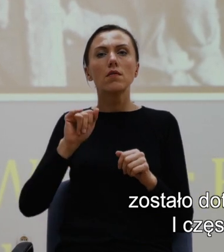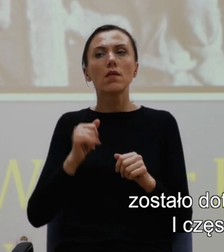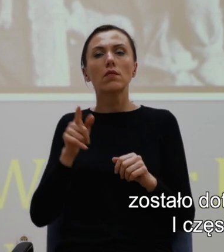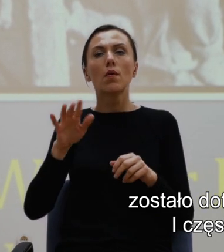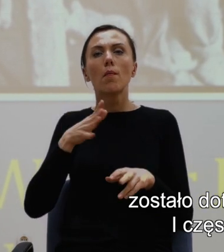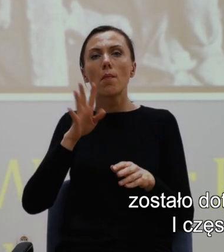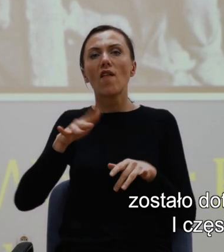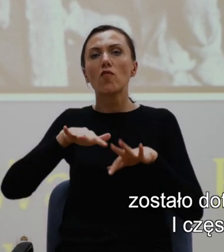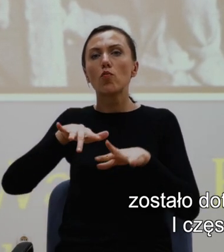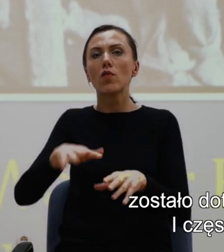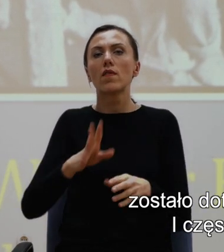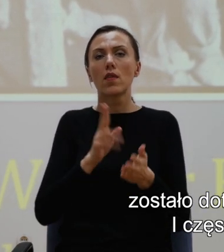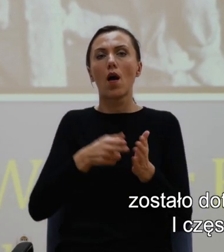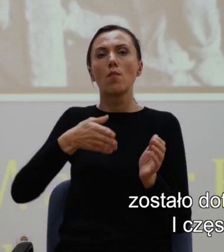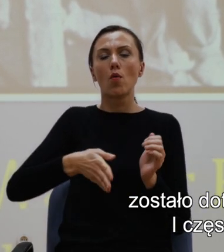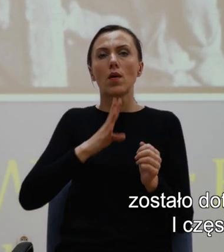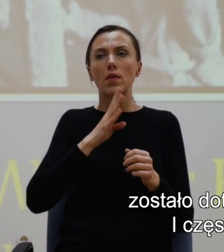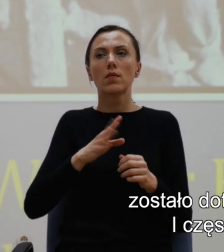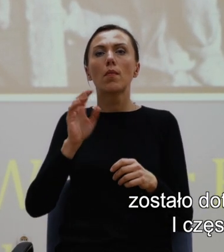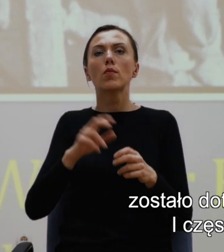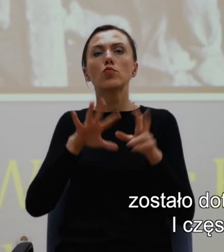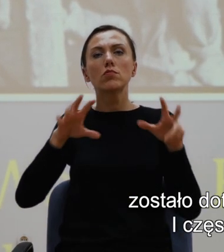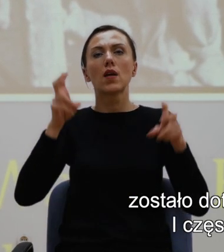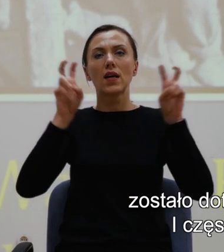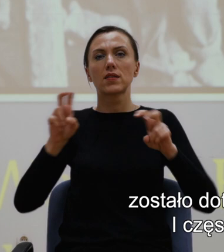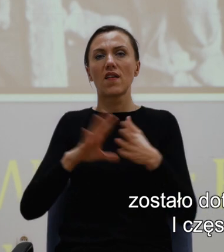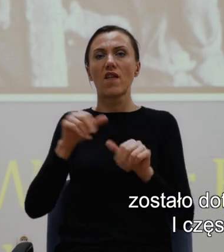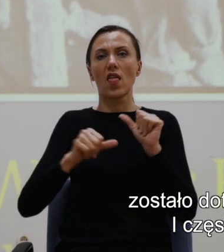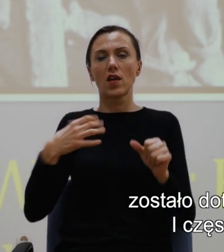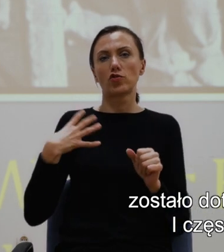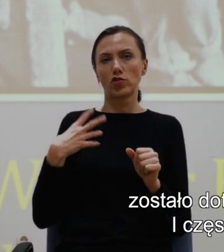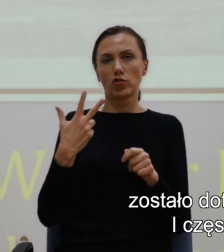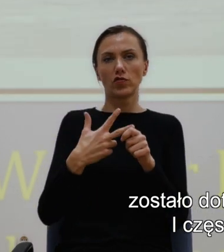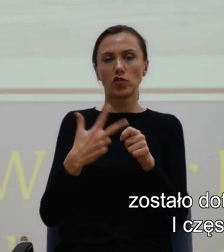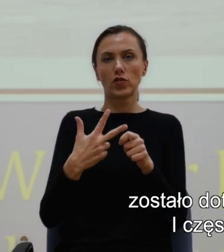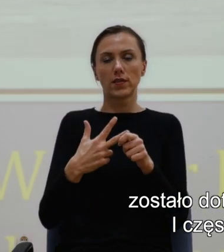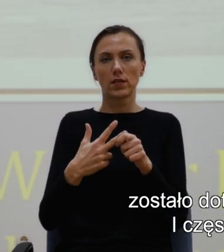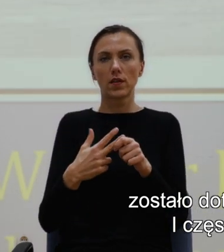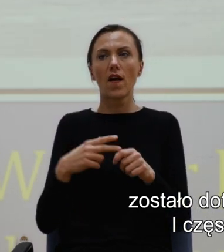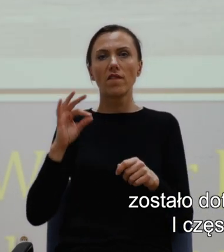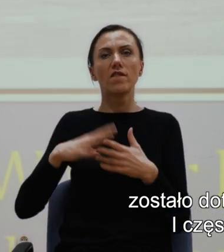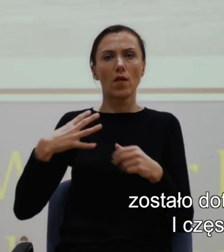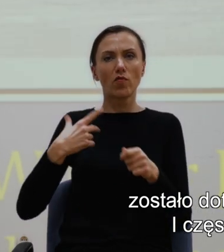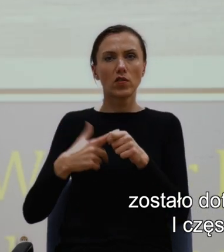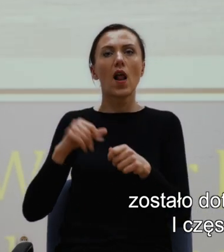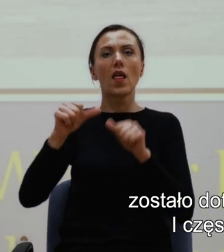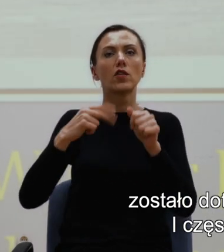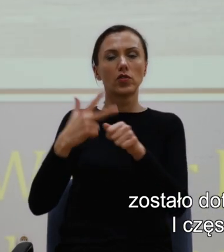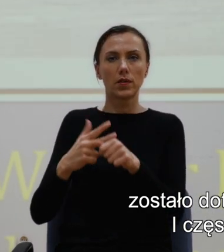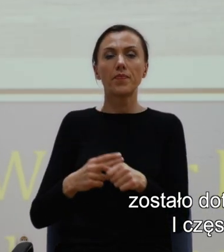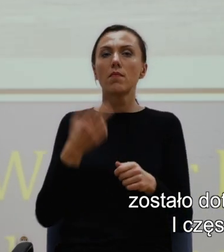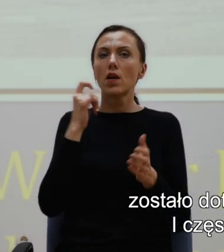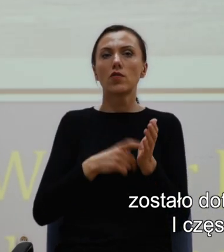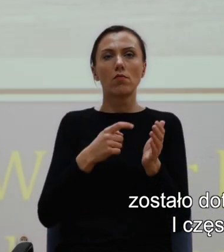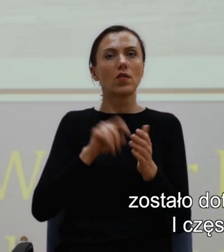wielki kryzys w latach 30. I często z tego kryzysu się